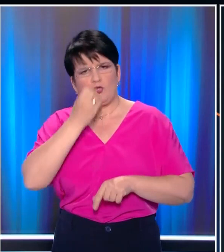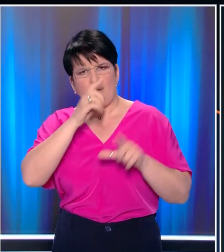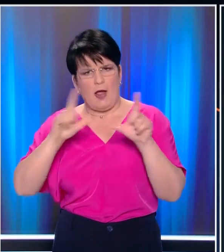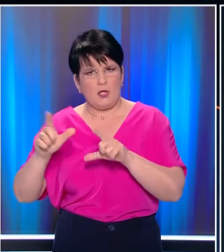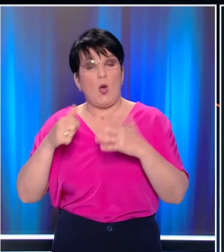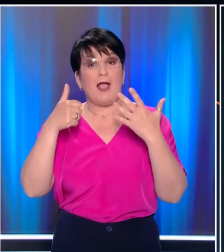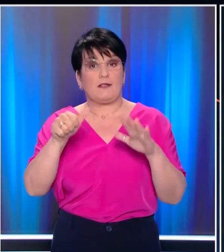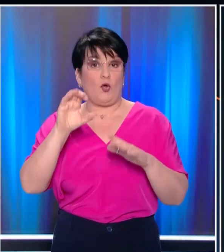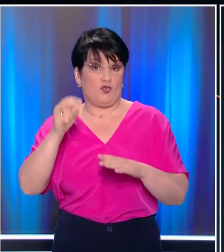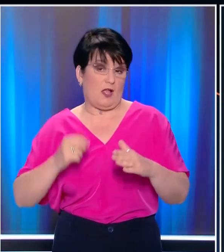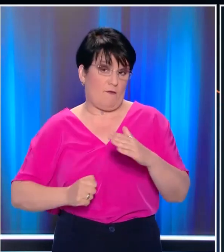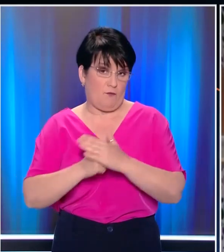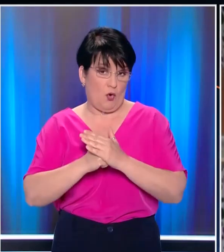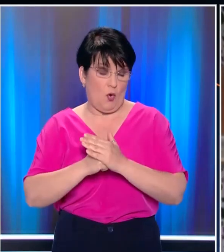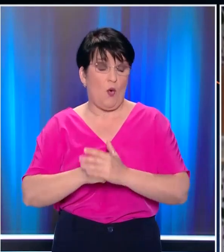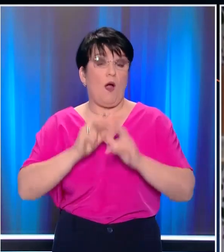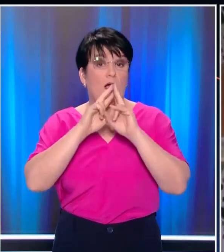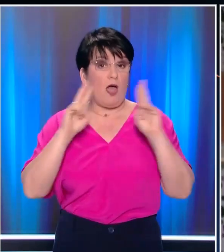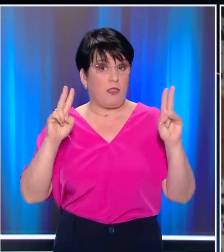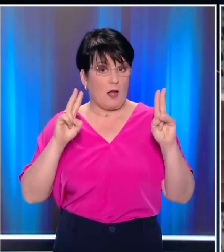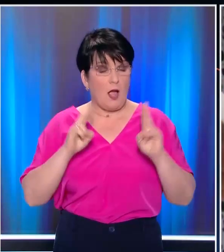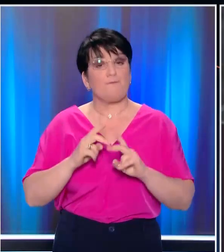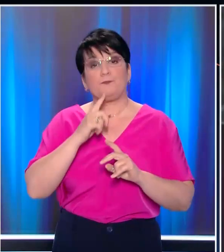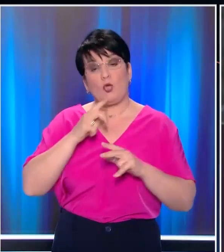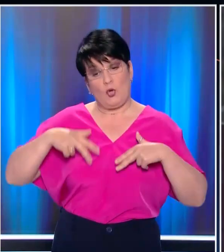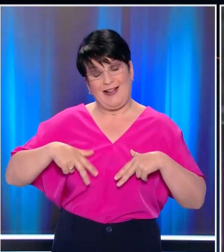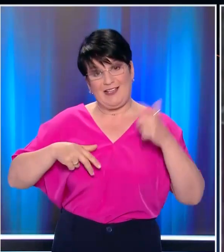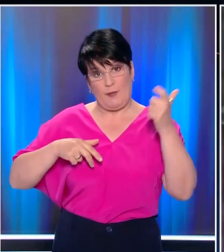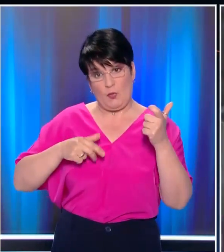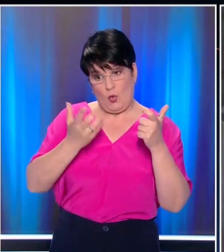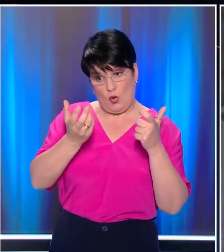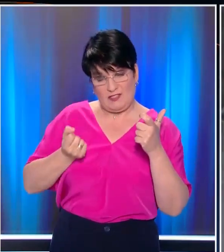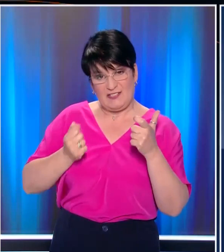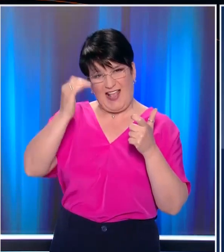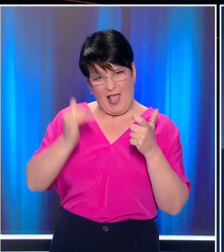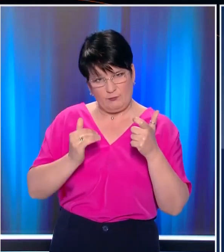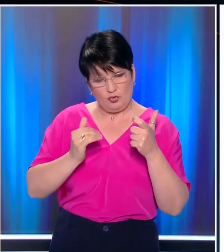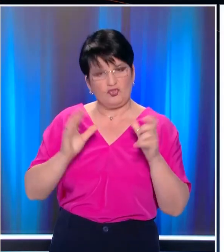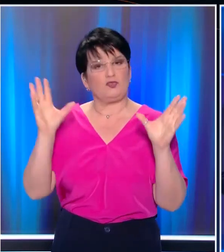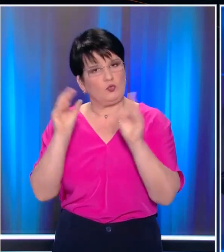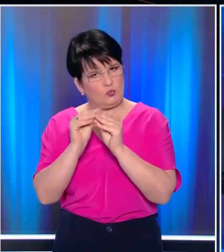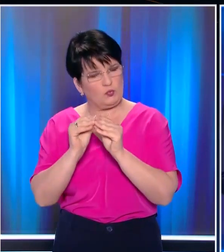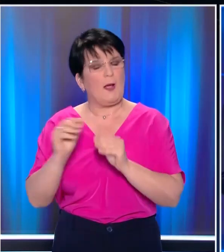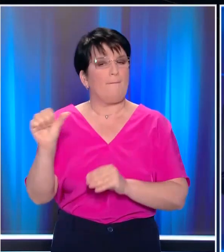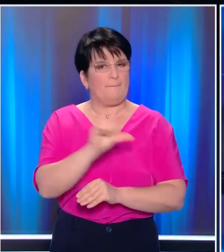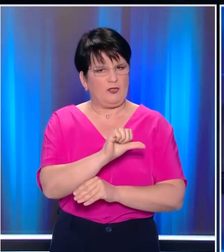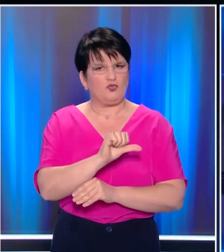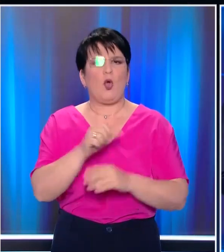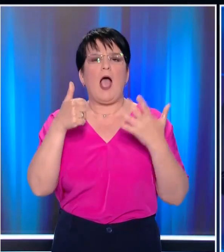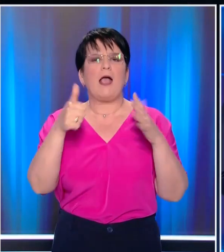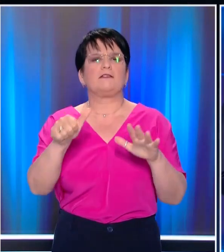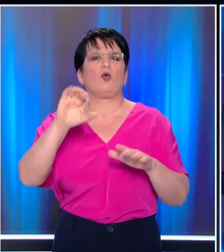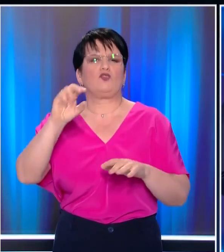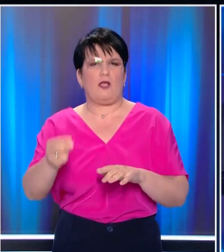ποσό των 600 ευρώ Η καθαρή επιβάνηση προκύπτει μετά την αφαίρεση της κρατικής επιδότησης και την έκτοση από τους παρόχους Για παράδειγμα η επιστροφή θα είναι 600